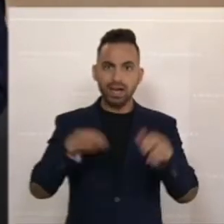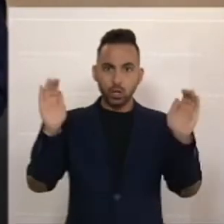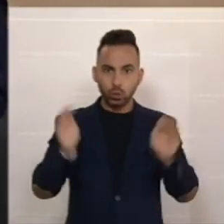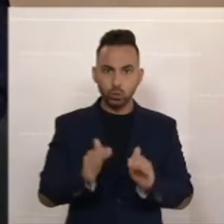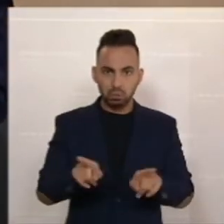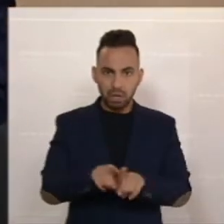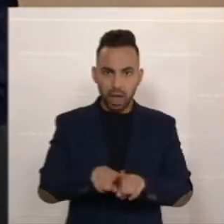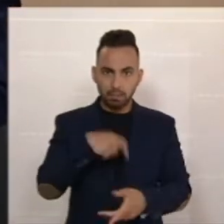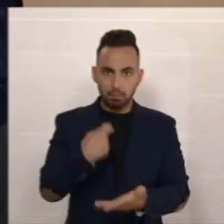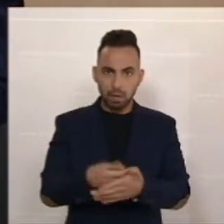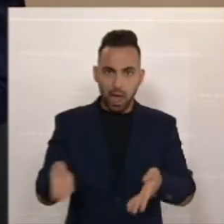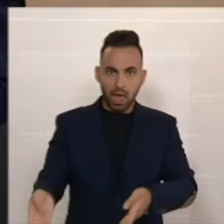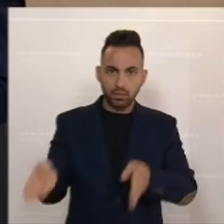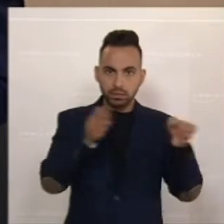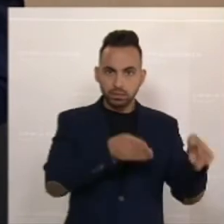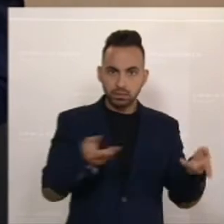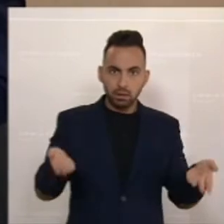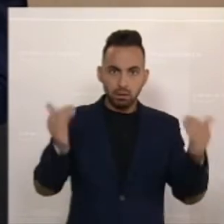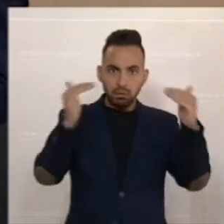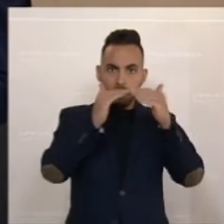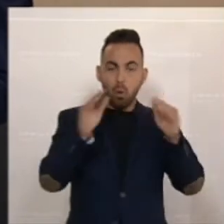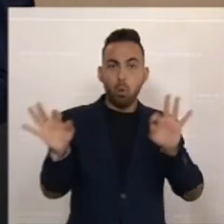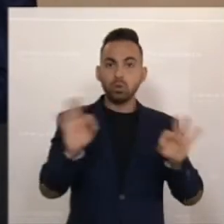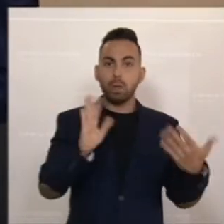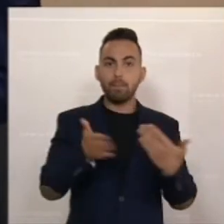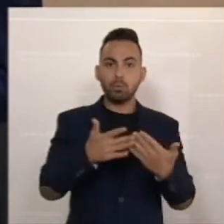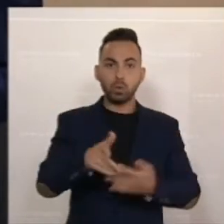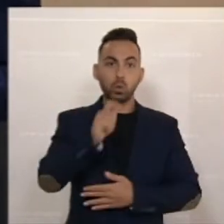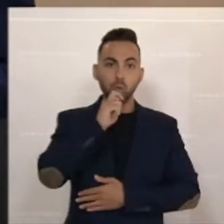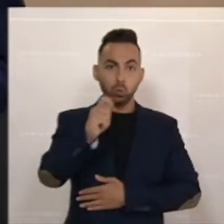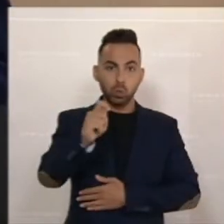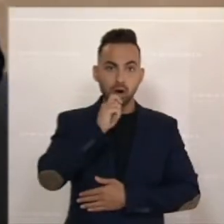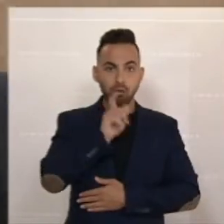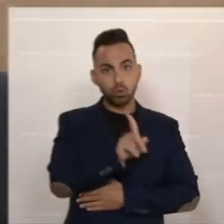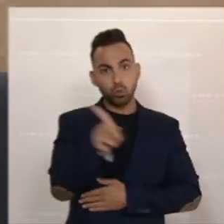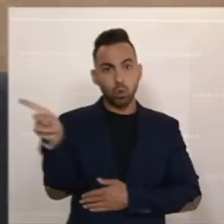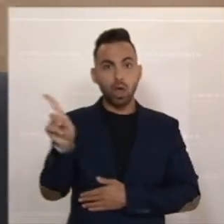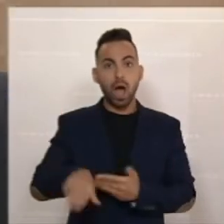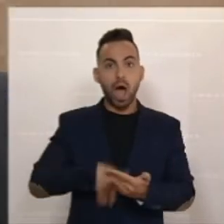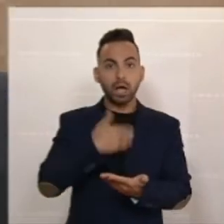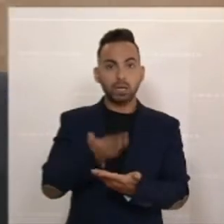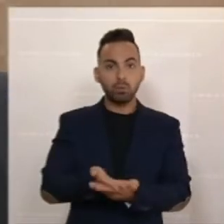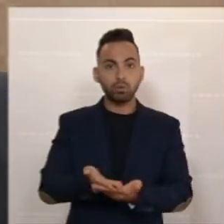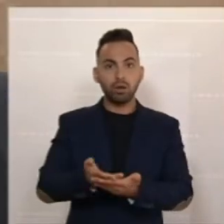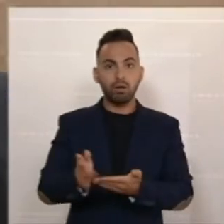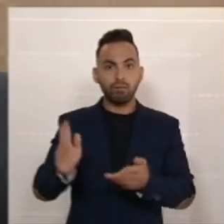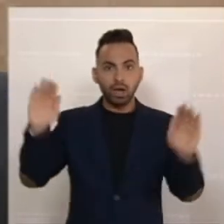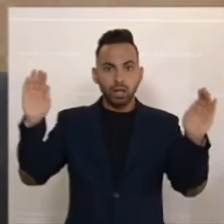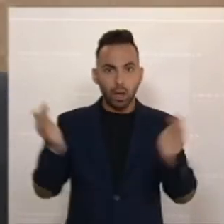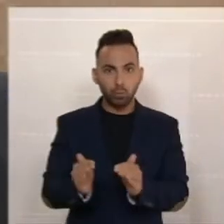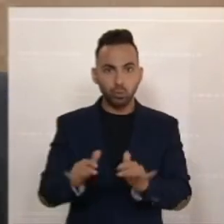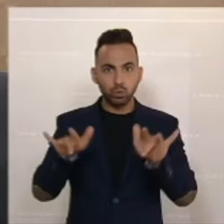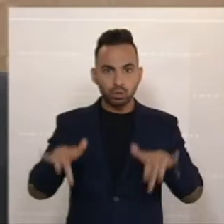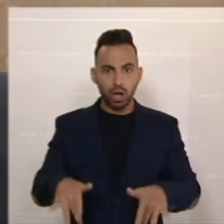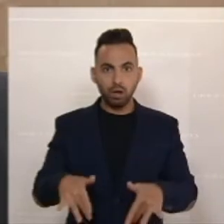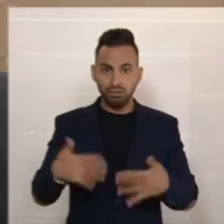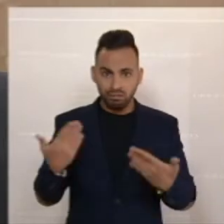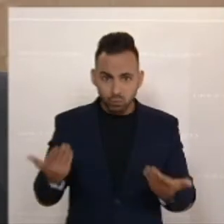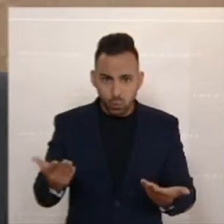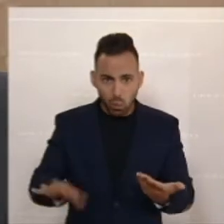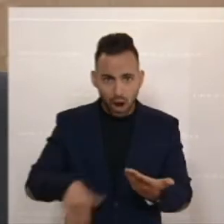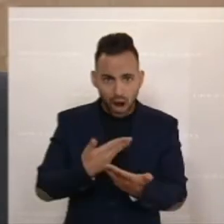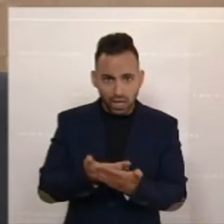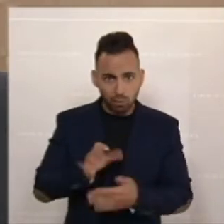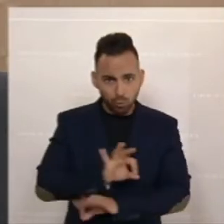Schauen Sie nach Ungarn, wo es eine Angebotsverknappung gegeben hat. Und das können nicht die Antworten für die Menschen sein, wenn sie tatsächlich